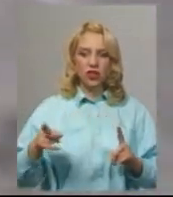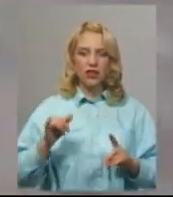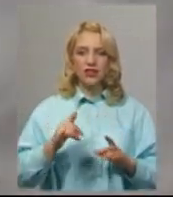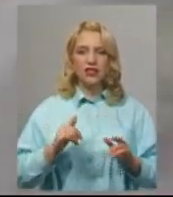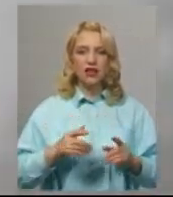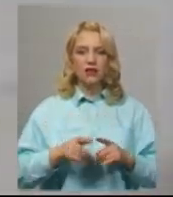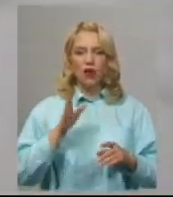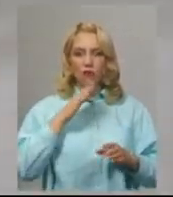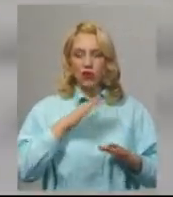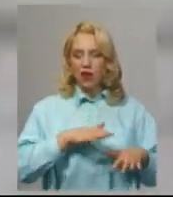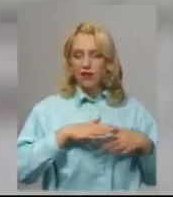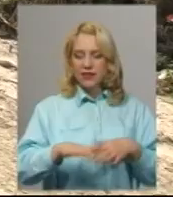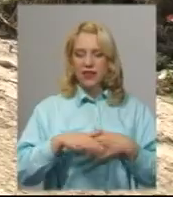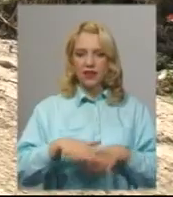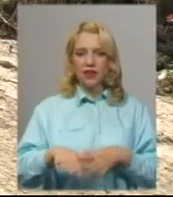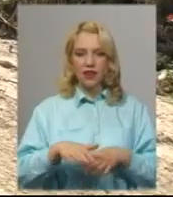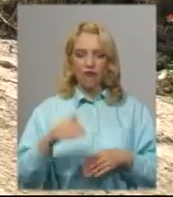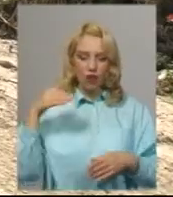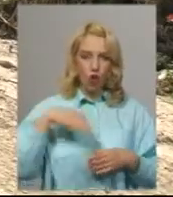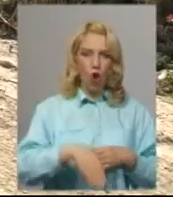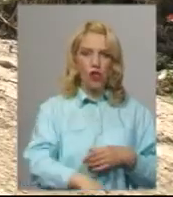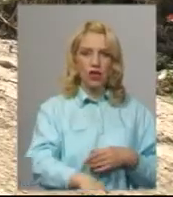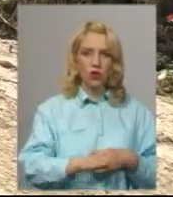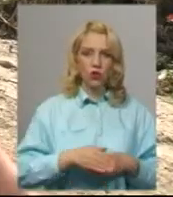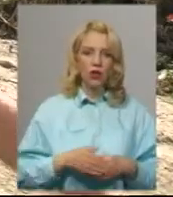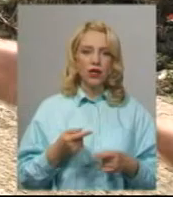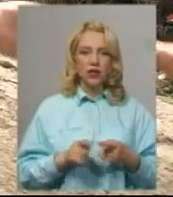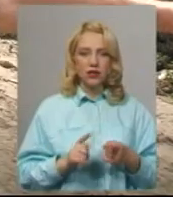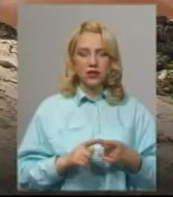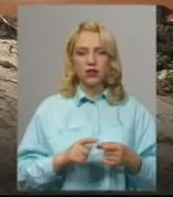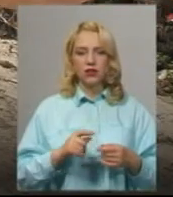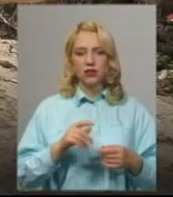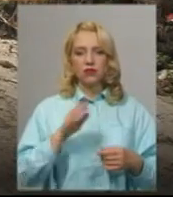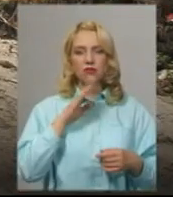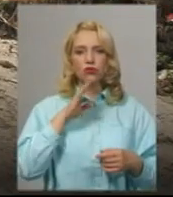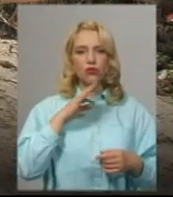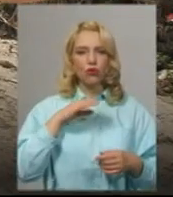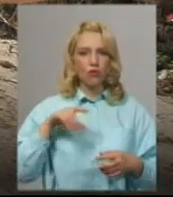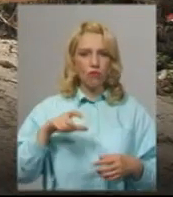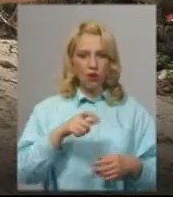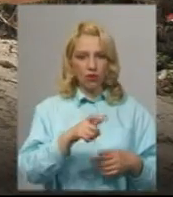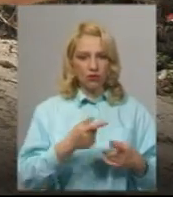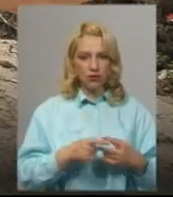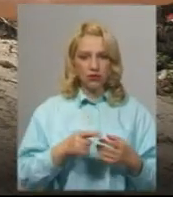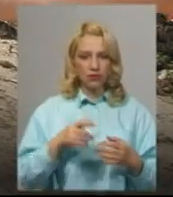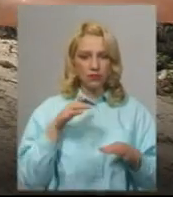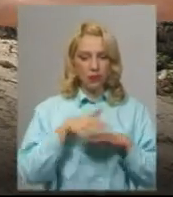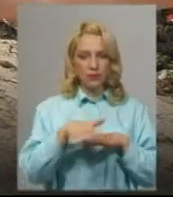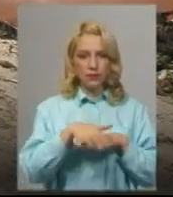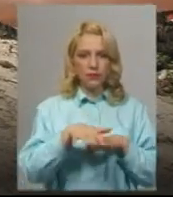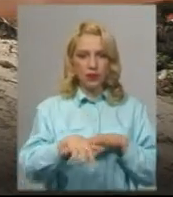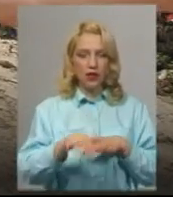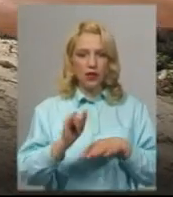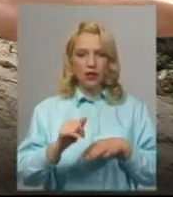вода текла потоком з пагорба в долину. Струмок ось звідси, ось навіть є місце, куди він пішов